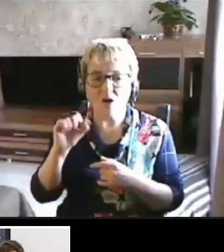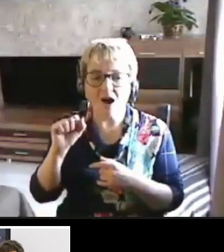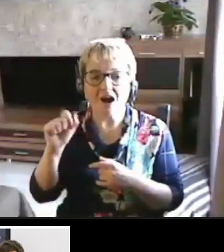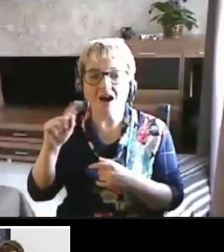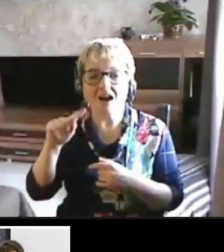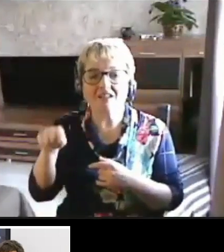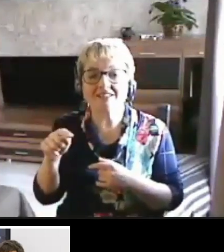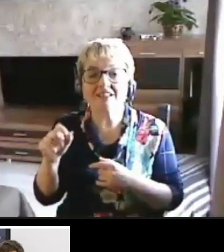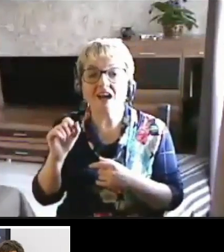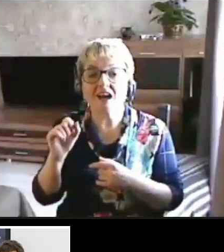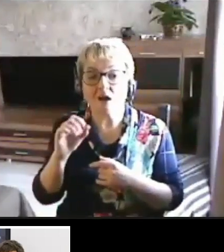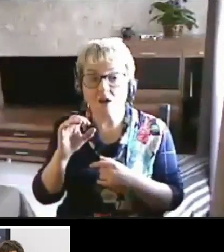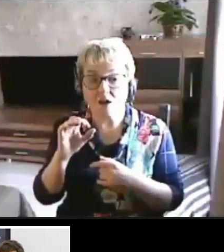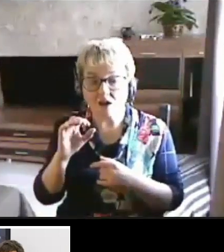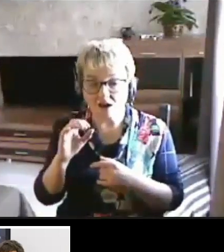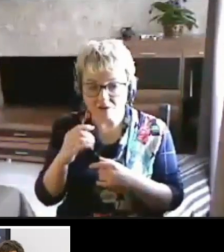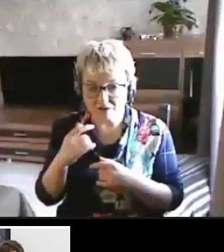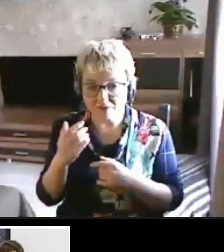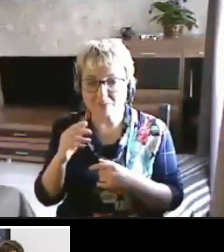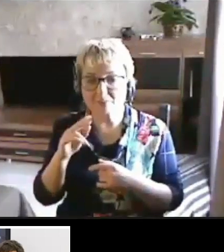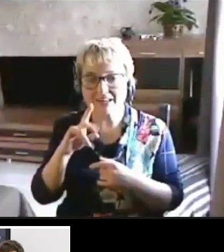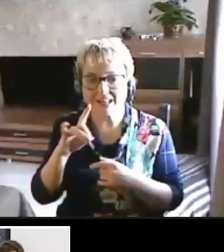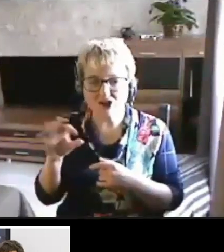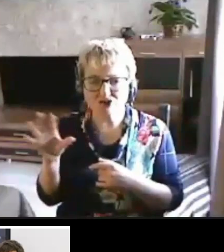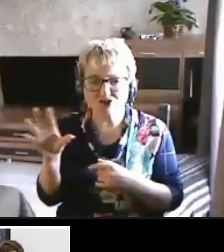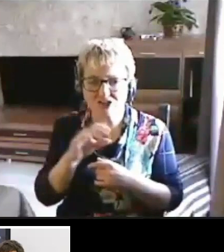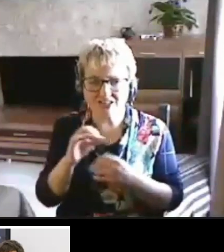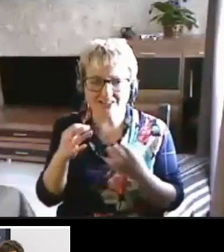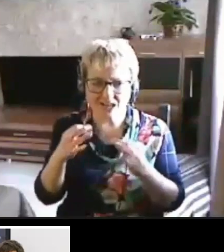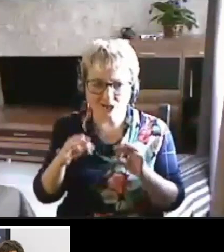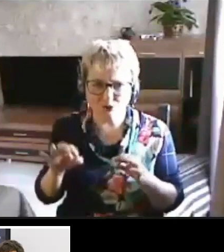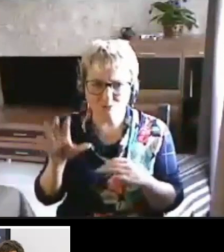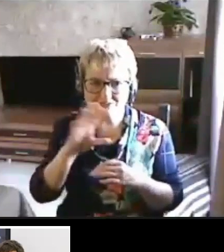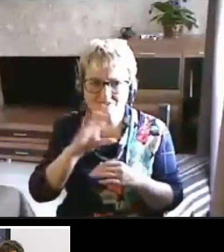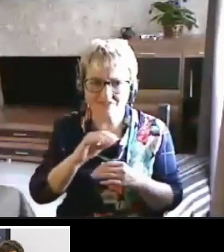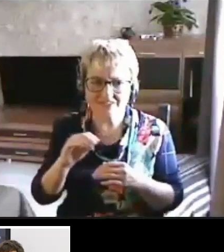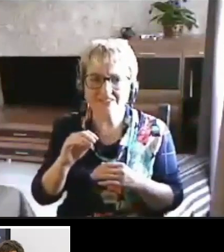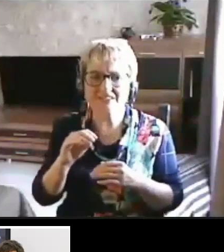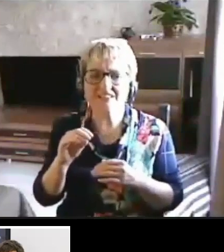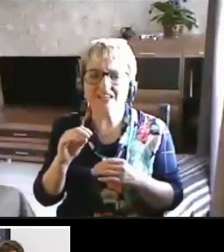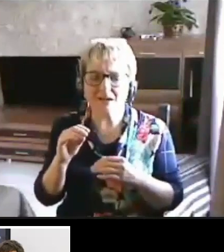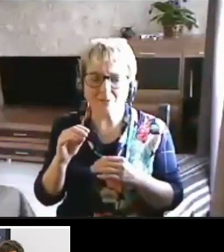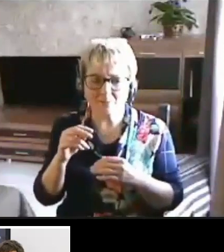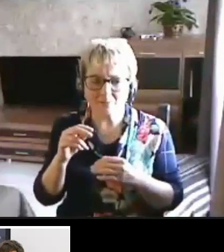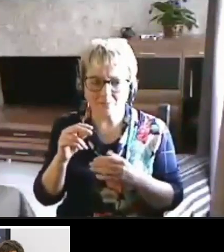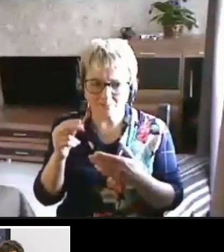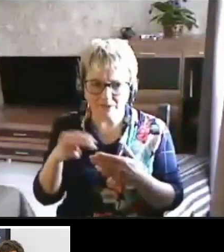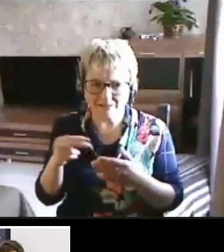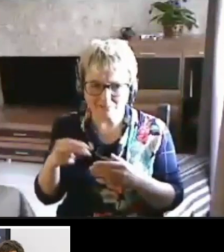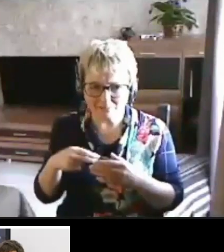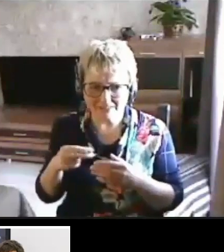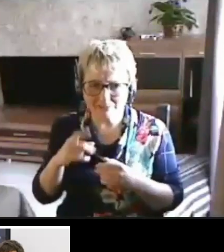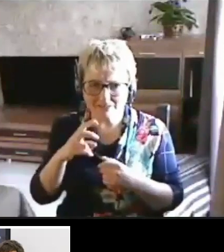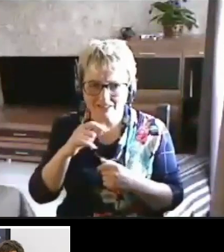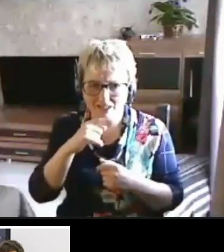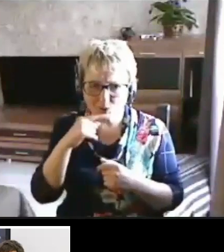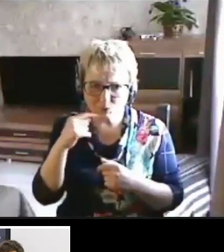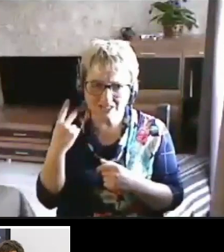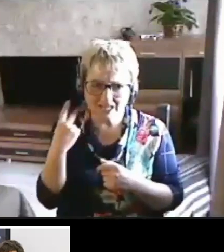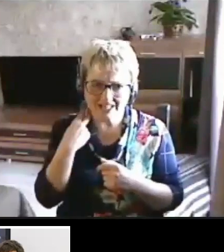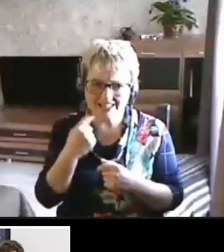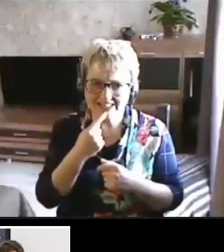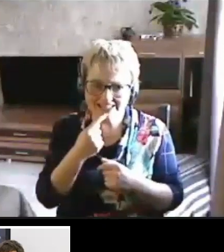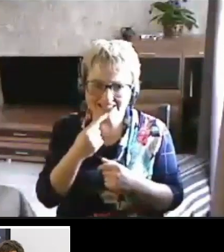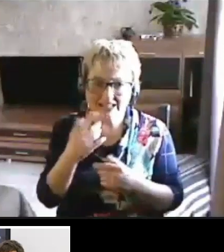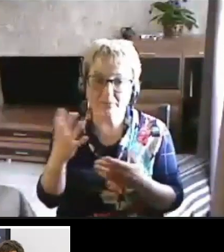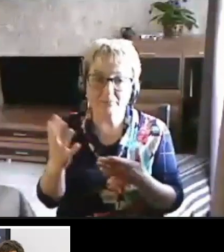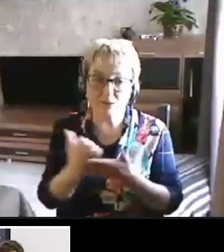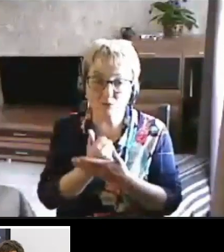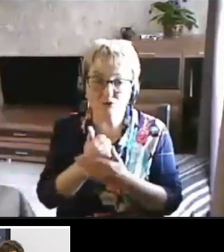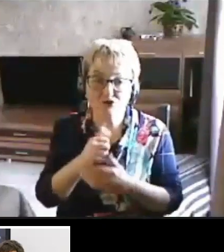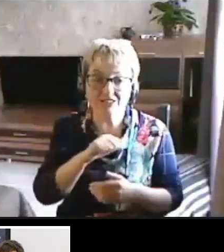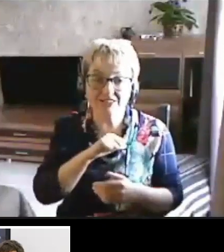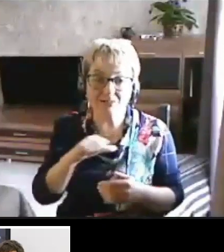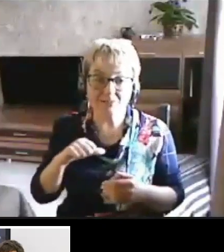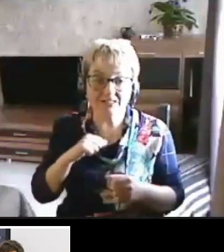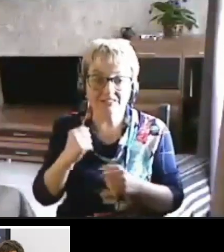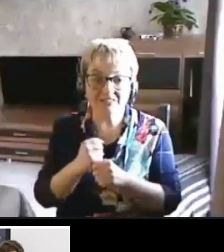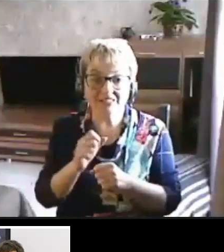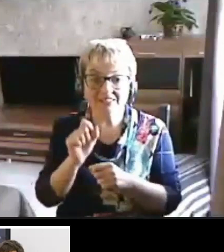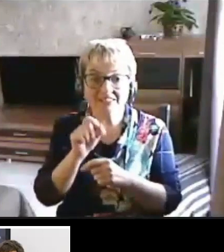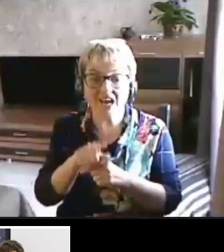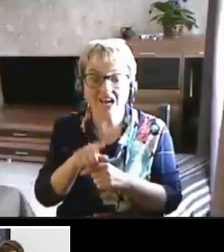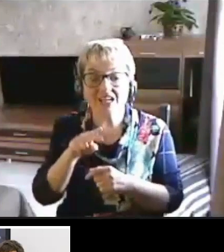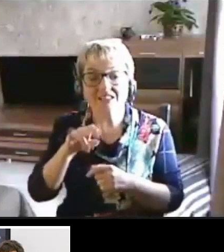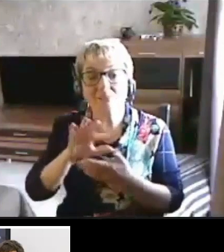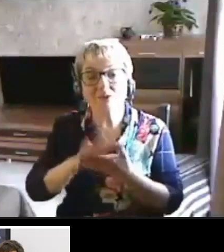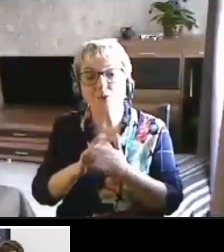Окей, приложение доступно, почти все необходимые элементы подписаны на русском и английском языке. Получилось самостоятельно сделать заказ при